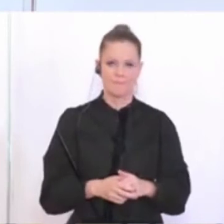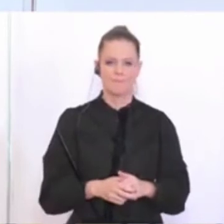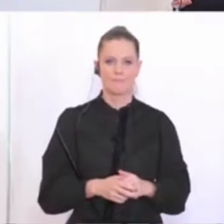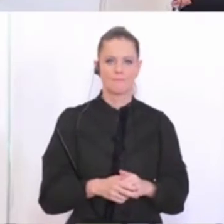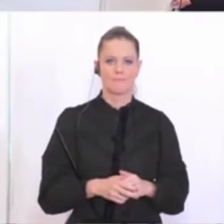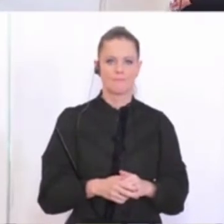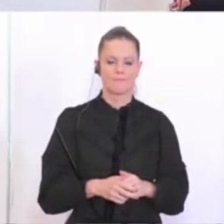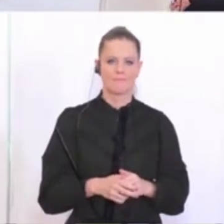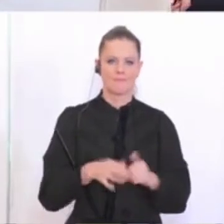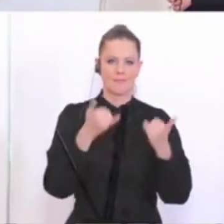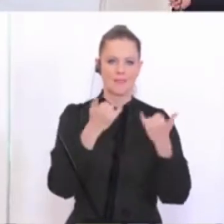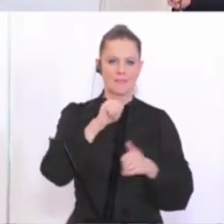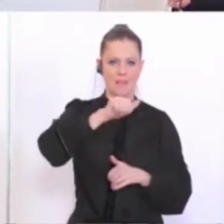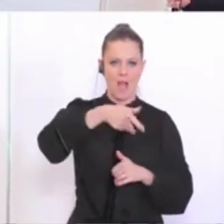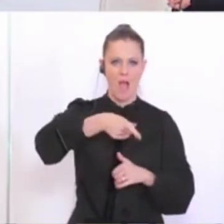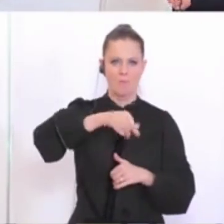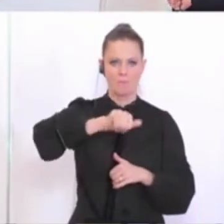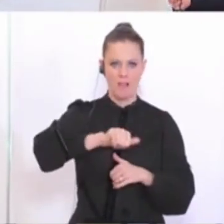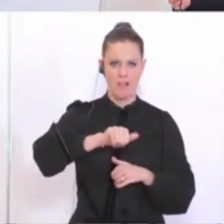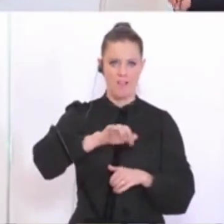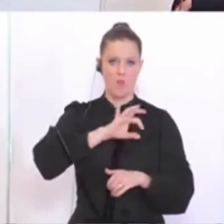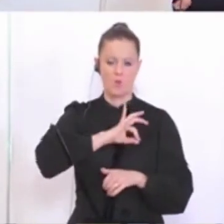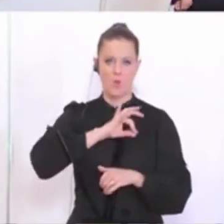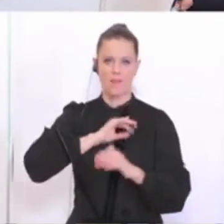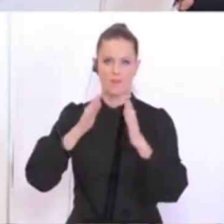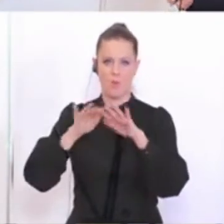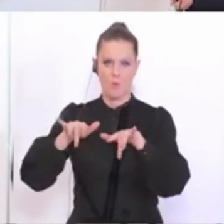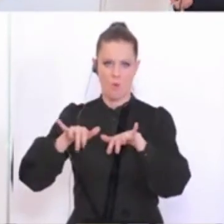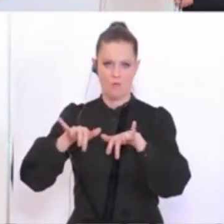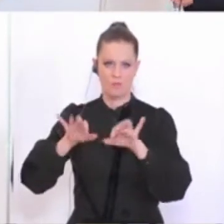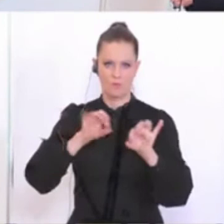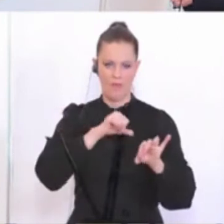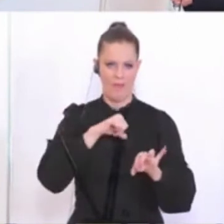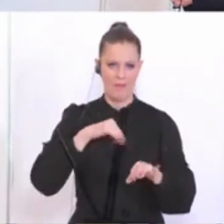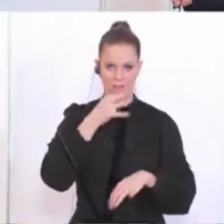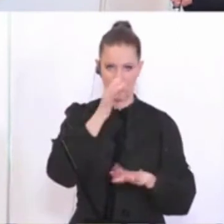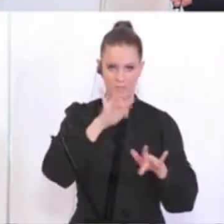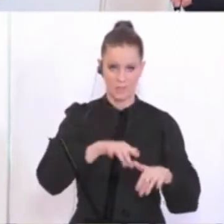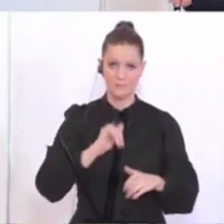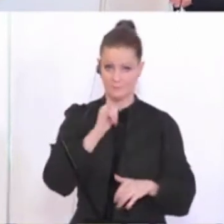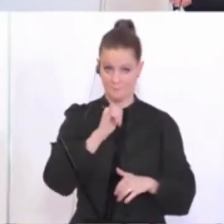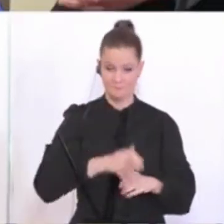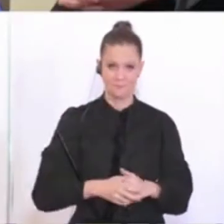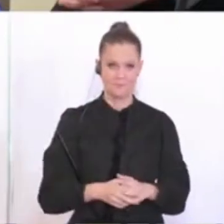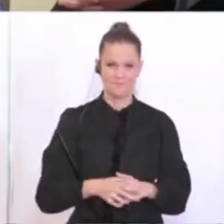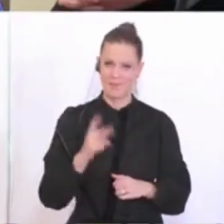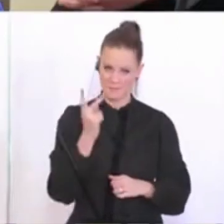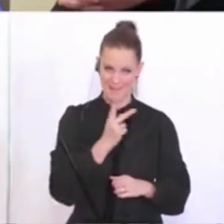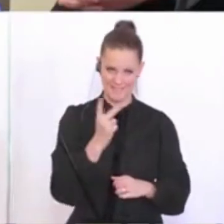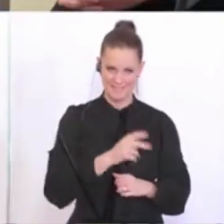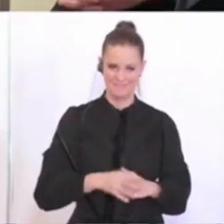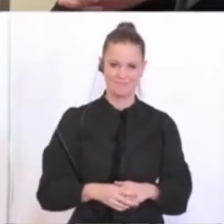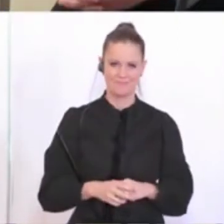Frage an die Austria Presse Agentur. Gibt es Fragen der Kollegen im Homeoffice oder vielleicht noch eine eigene Frage? Bitte. Ja, alles beides.